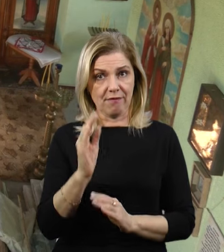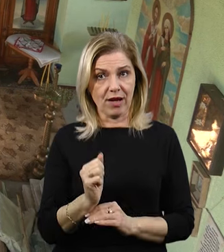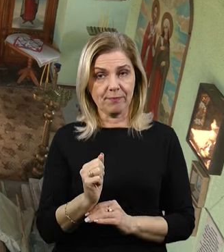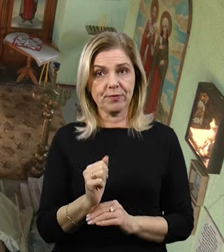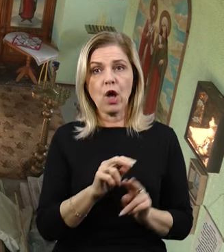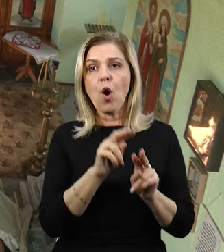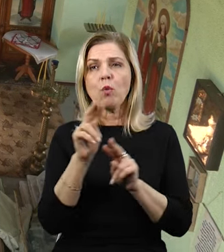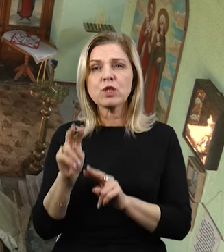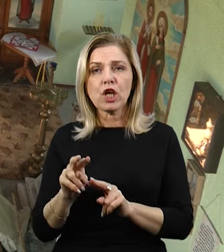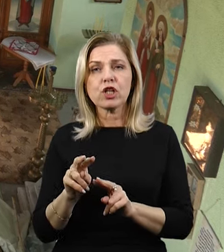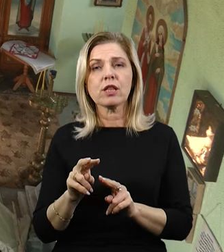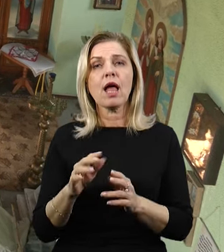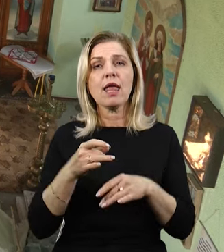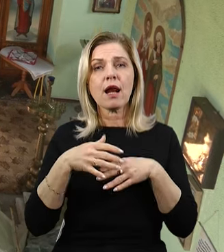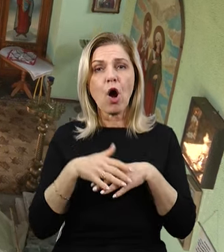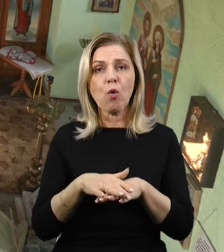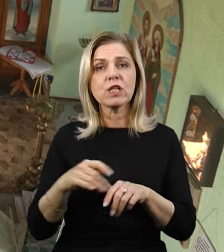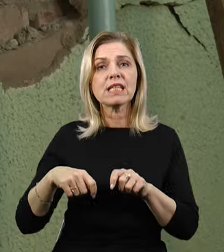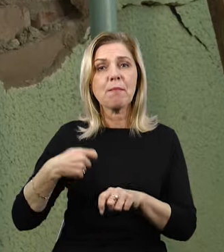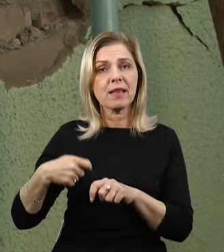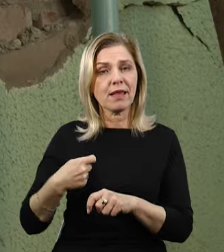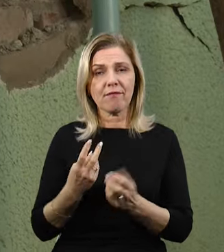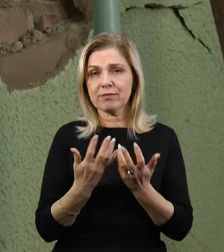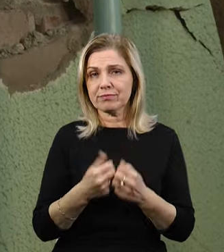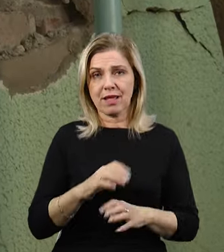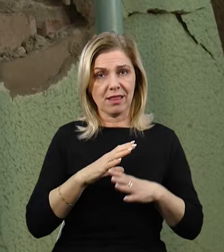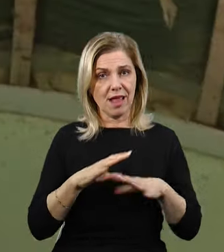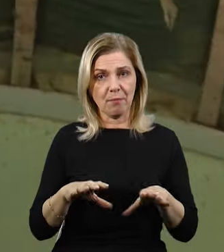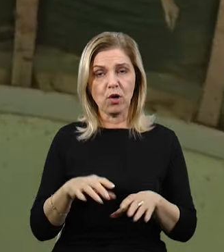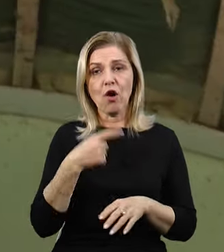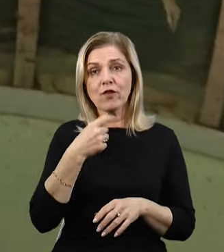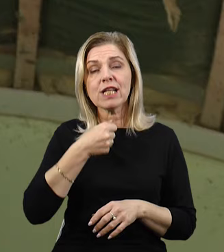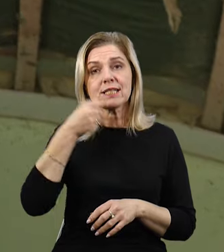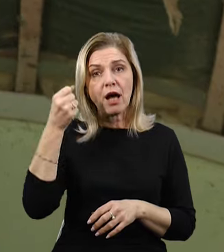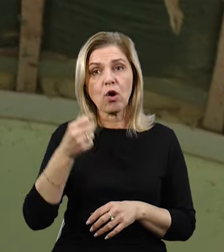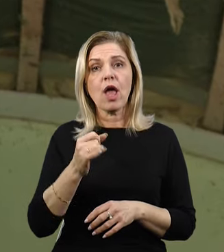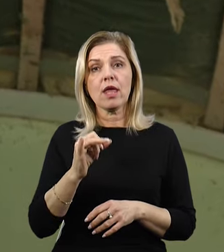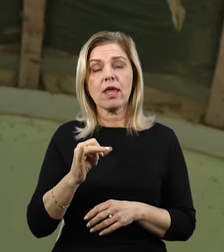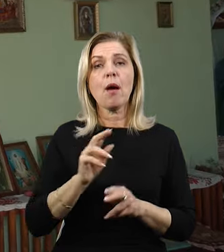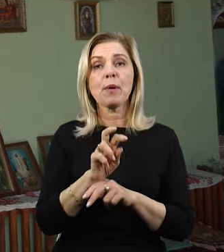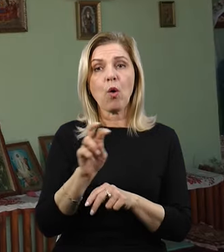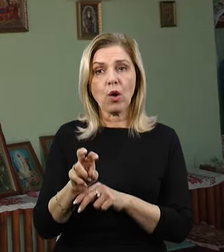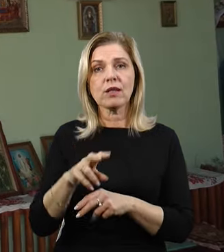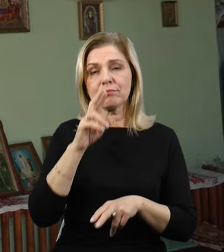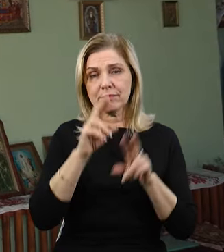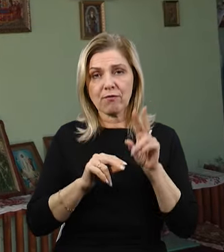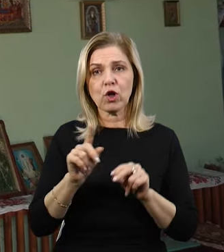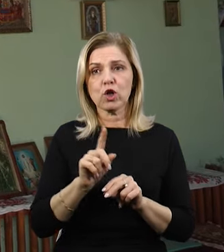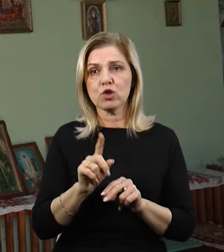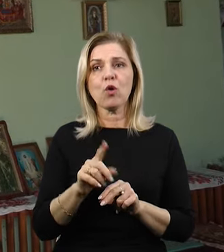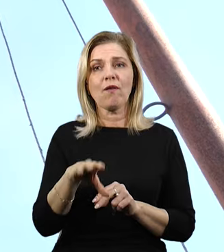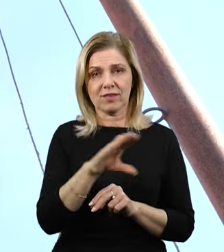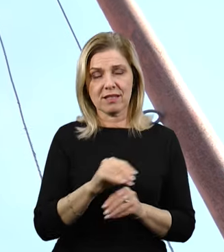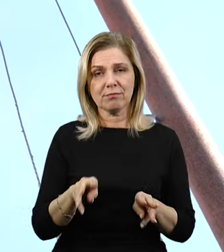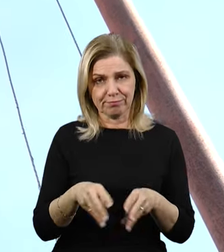Обстеження і розрахунок збитків не проводились, говорить староста. Парафіяни церкви сподіваються на допомогу усіх небайдужих у